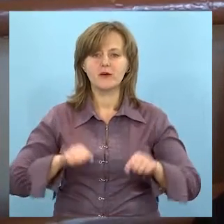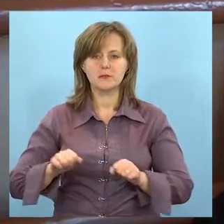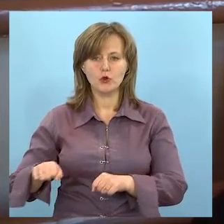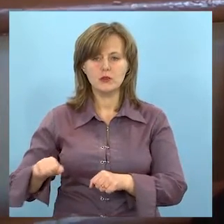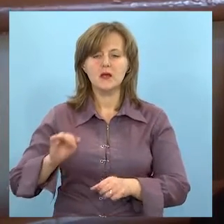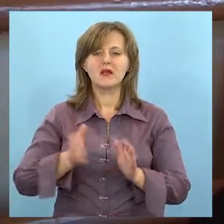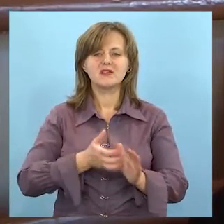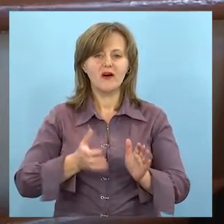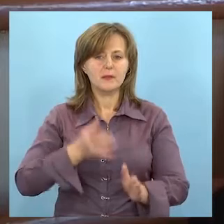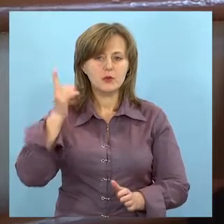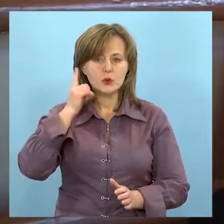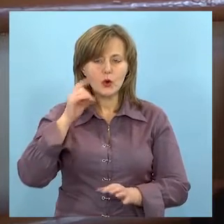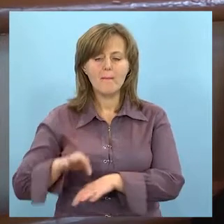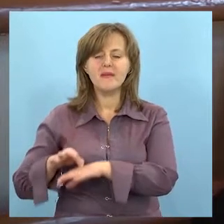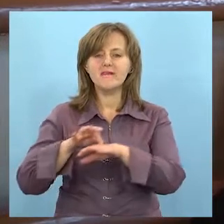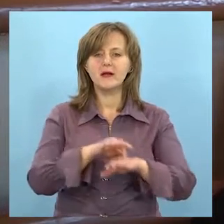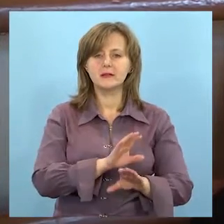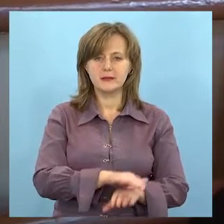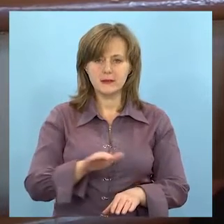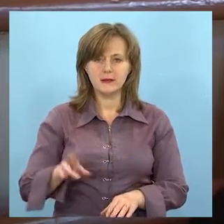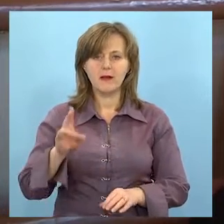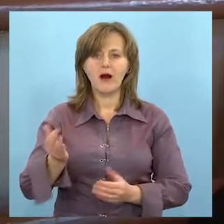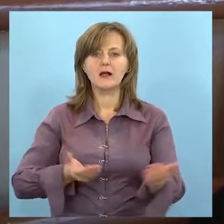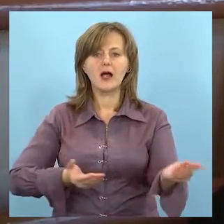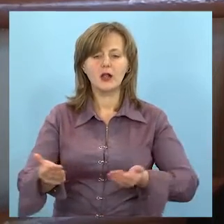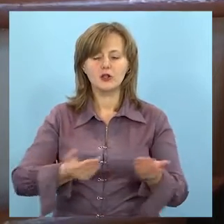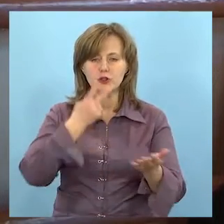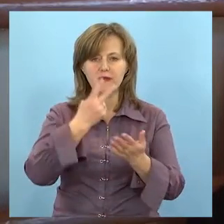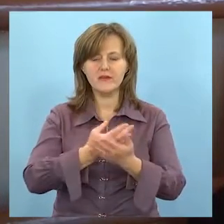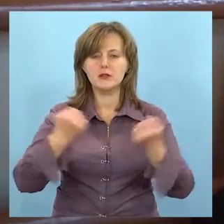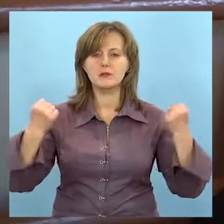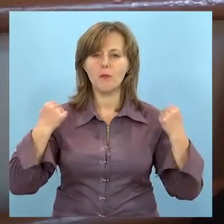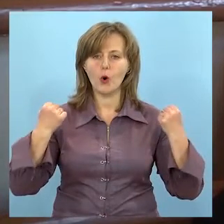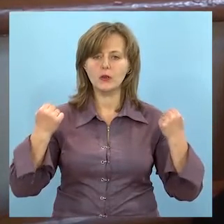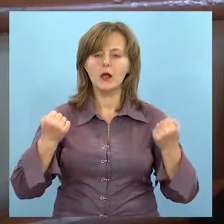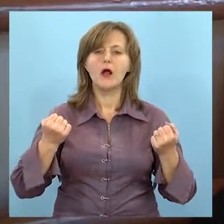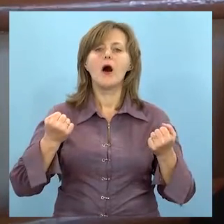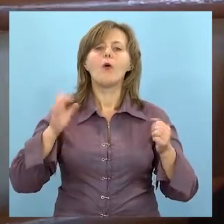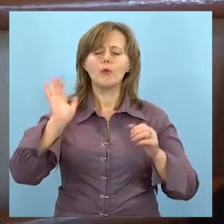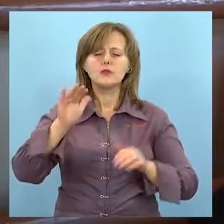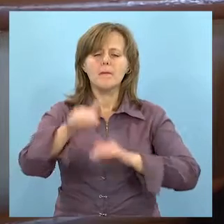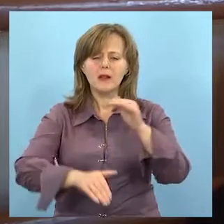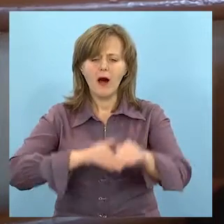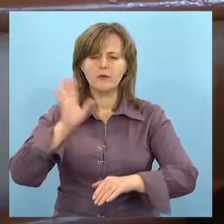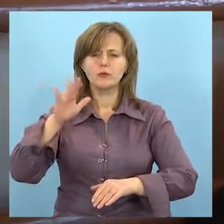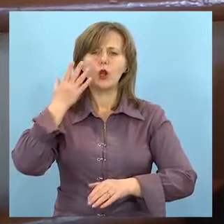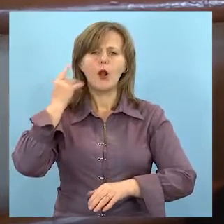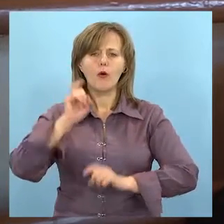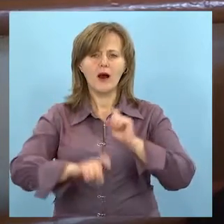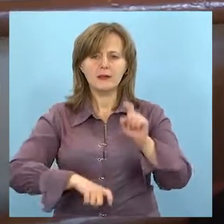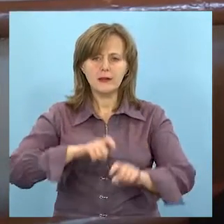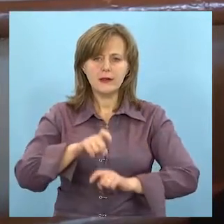з заграничними можливостями, з вадами слуха. Приводити дітей, як на лыжний вид спорта. Пусть займаються хоч